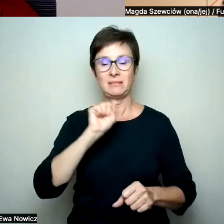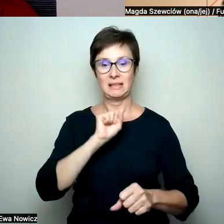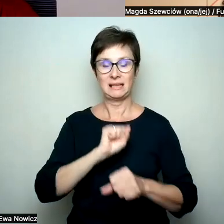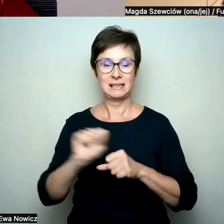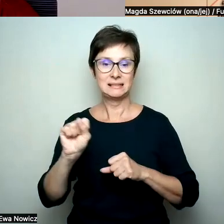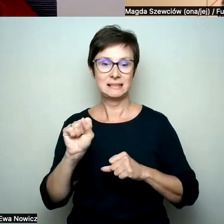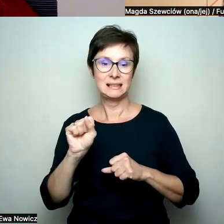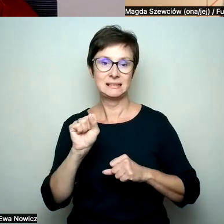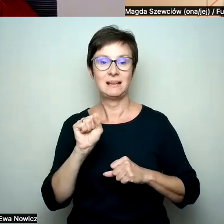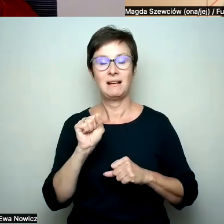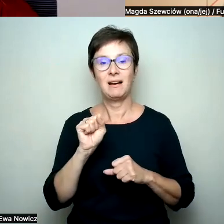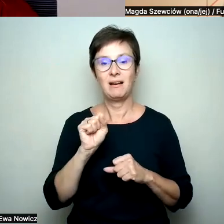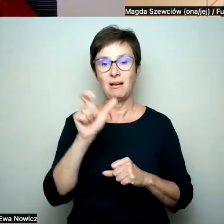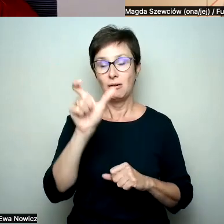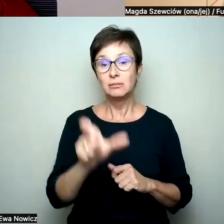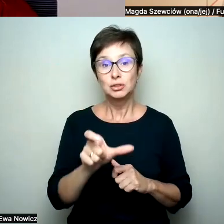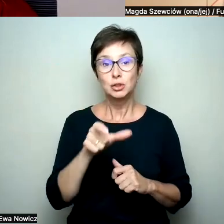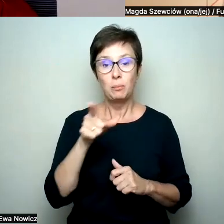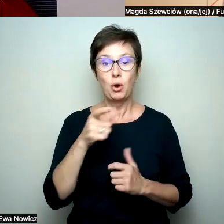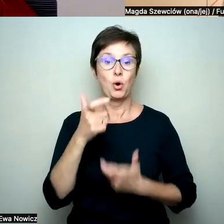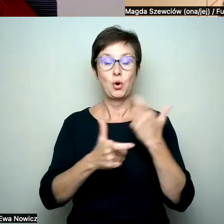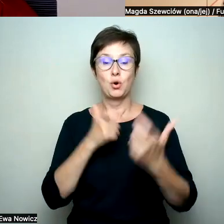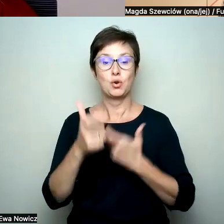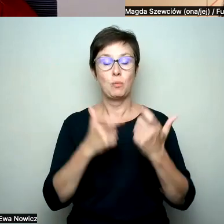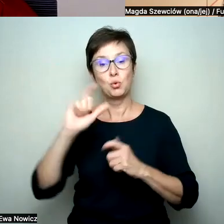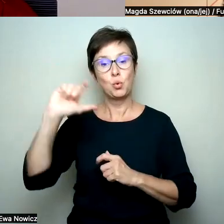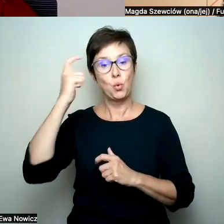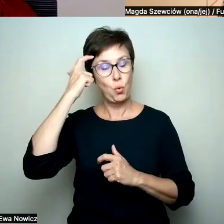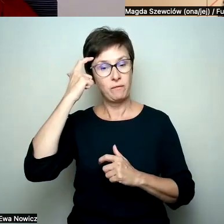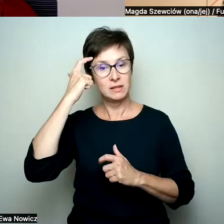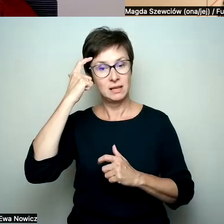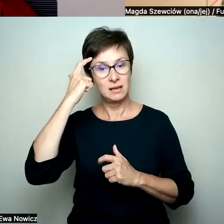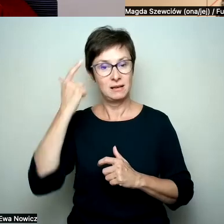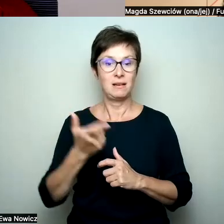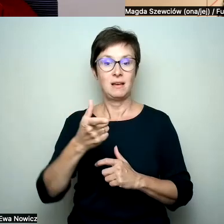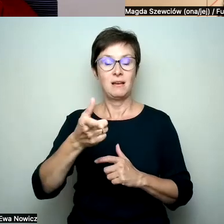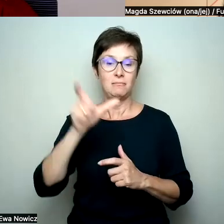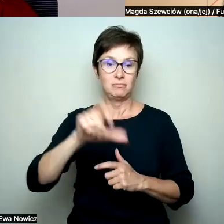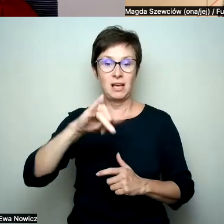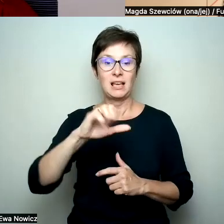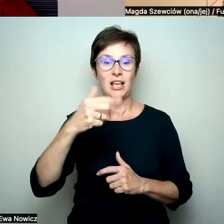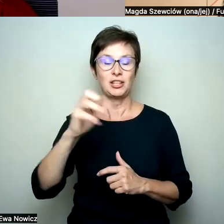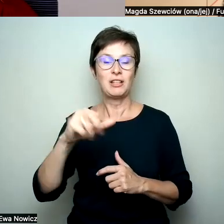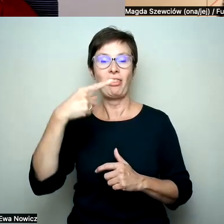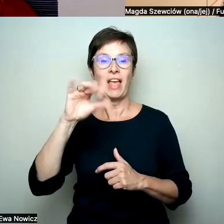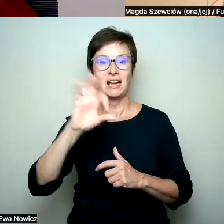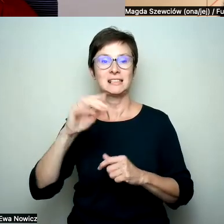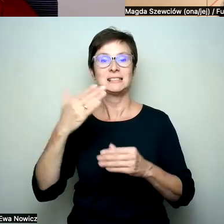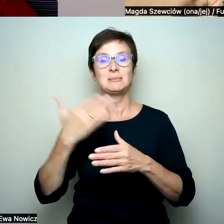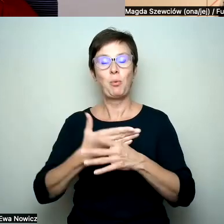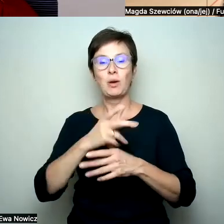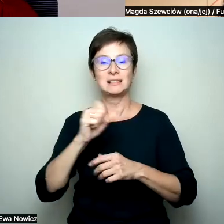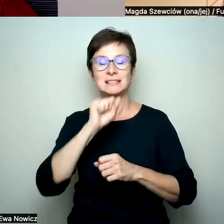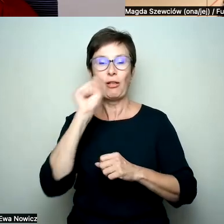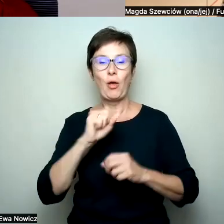i to co robisz przede wszystkim, jako Janina Daily spółka z żadną odpowiedzialnością, wspierać